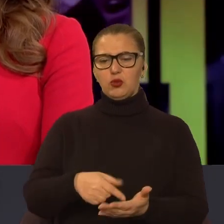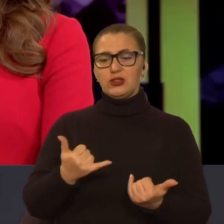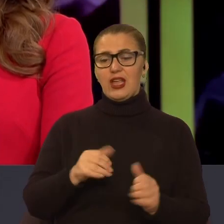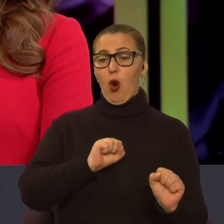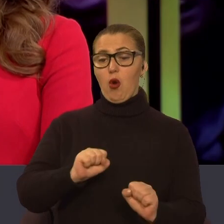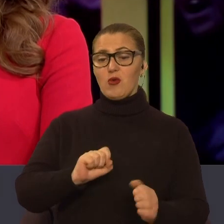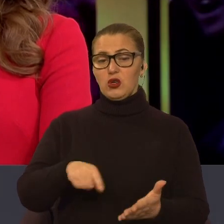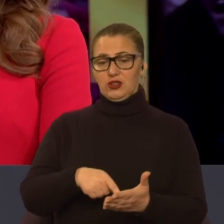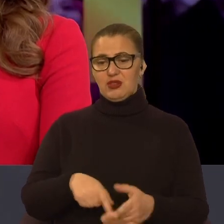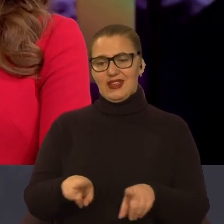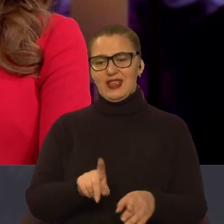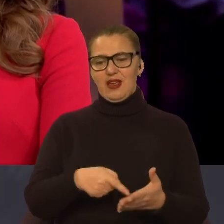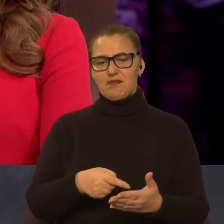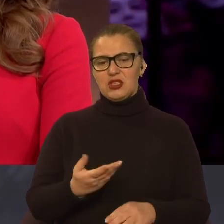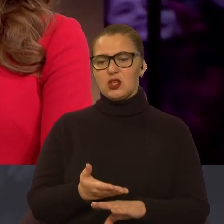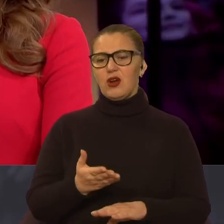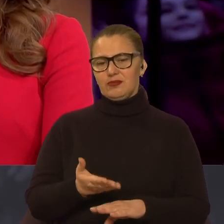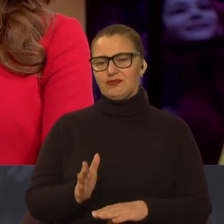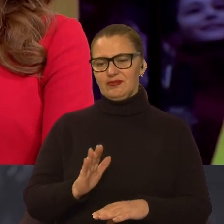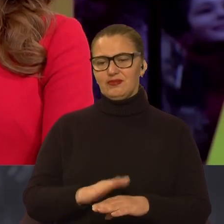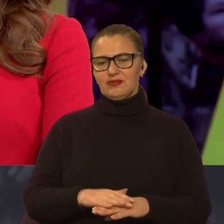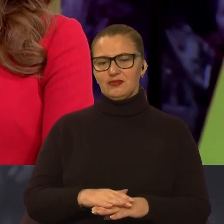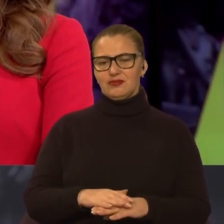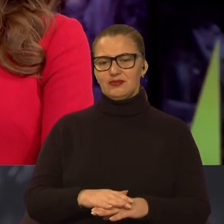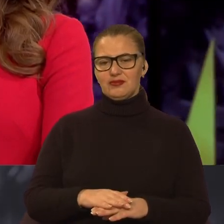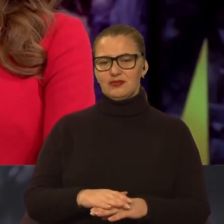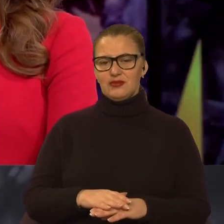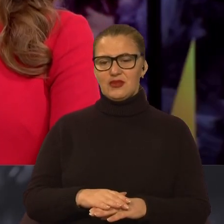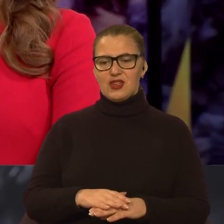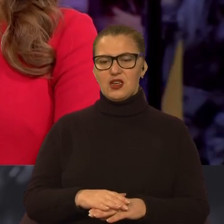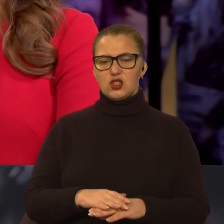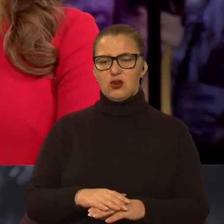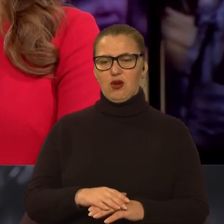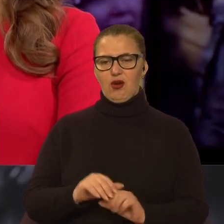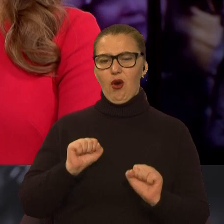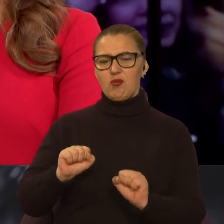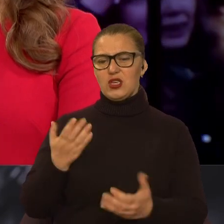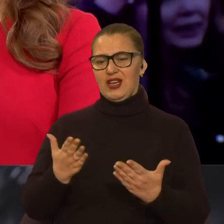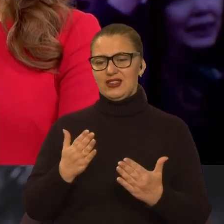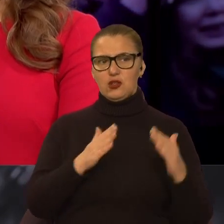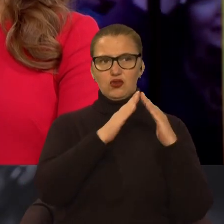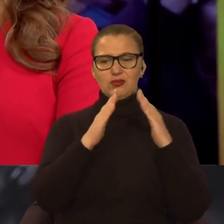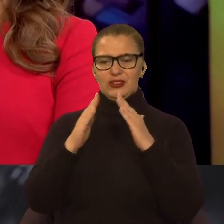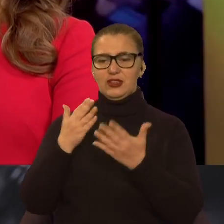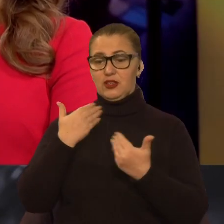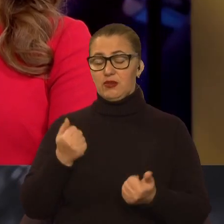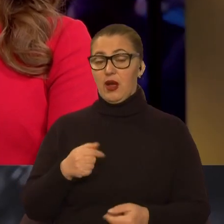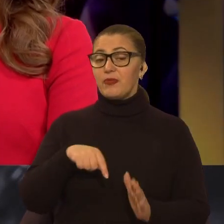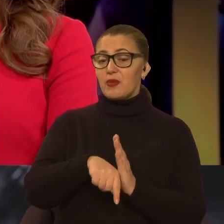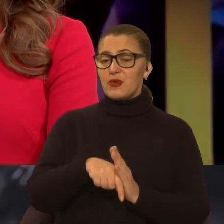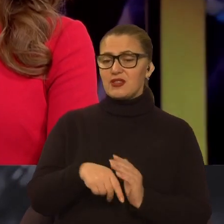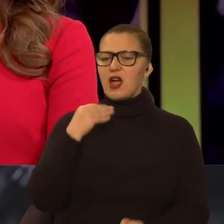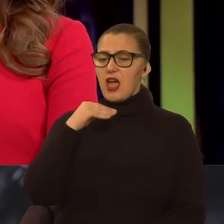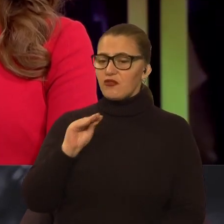складніше обороняти. Для цього вони його і руйнули. А питання ефективності дуже-дуже відкрите.